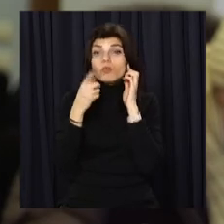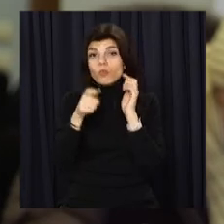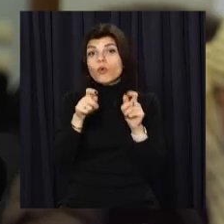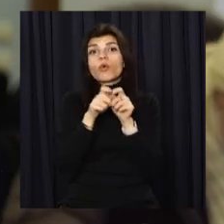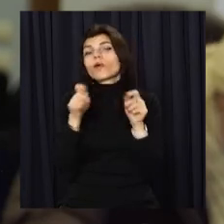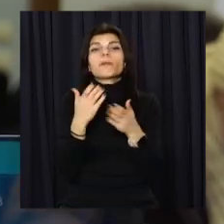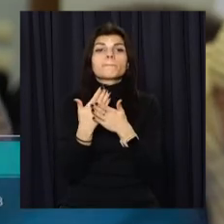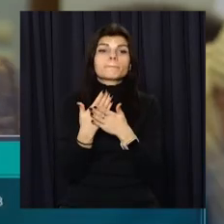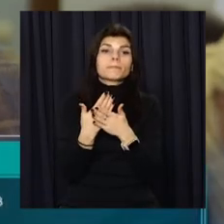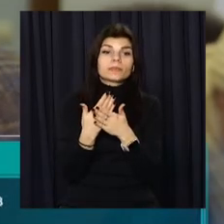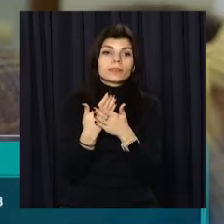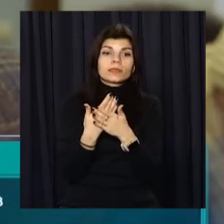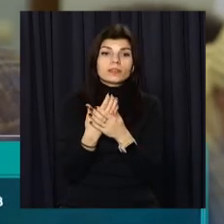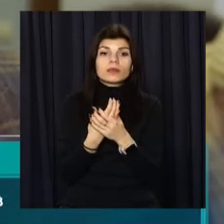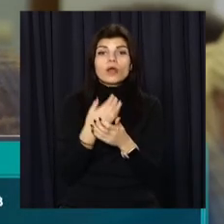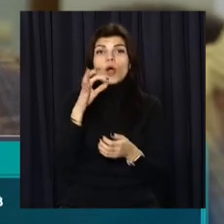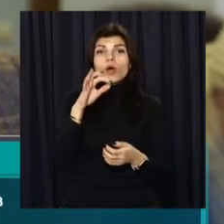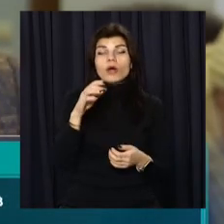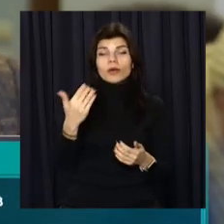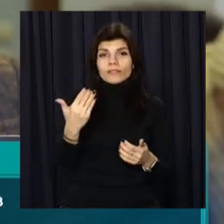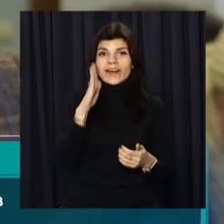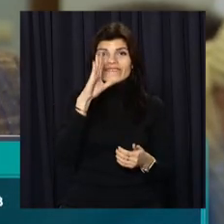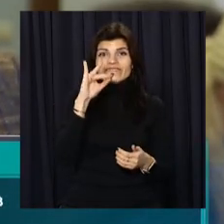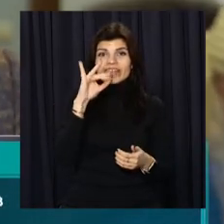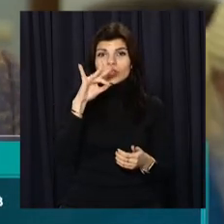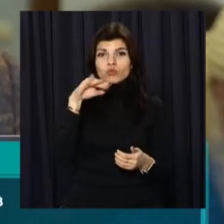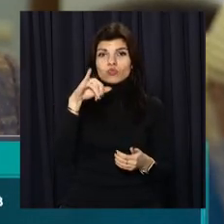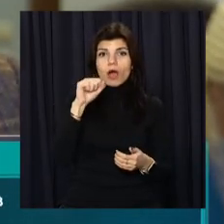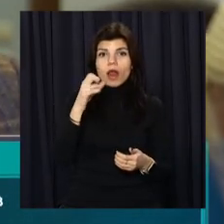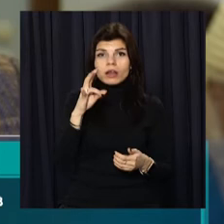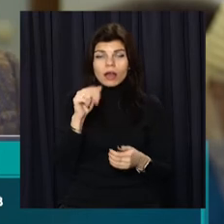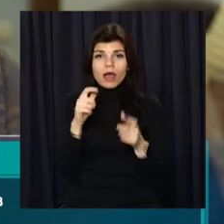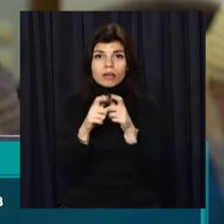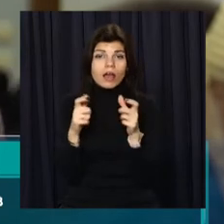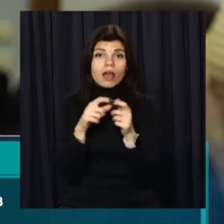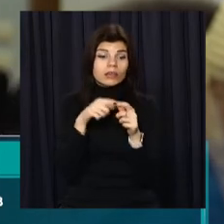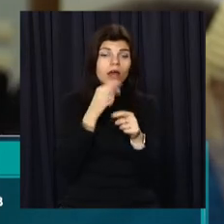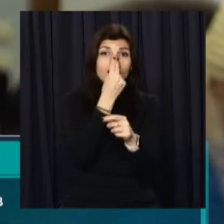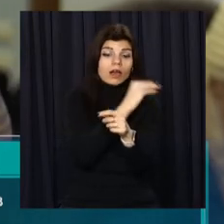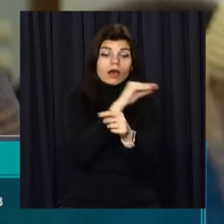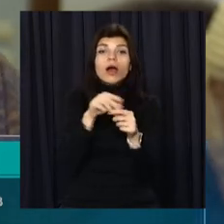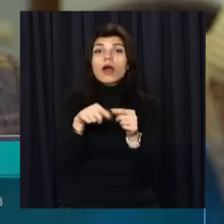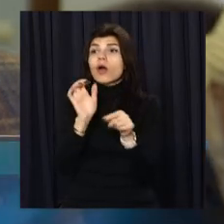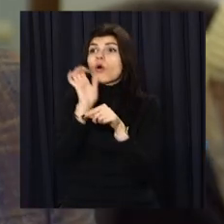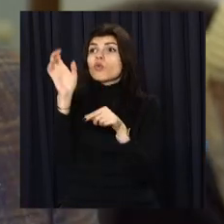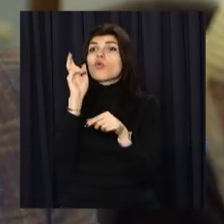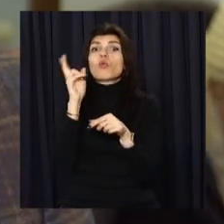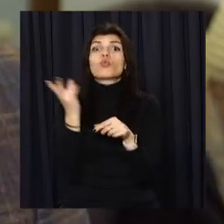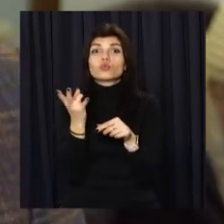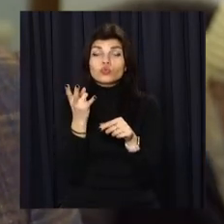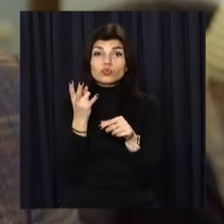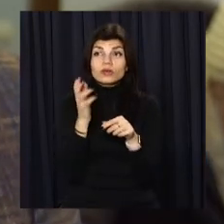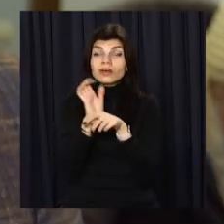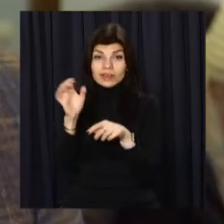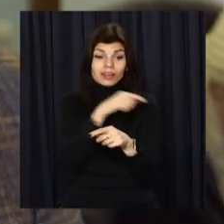переказати на неї лише суму, необхідну для оплати товару в мережі інтернет. Не повідомляйте нікому термін дії